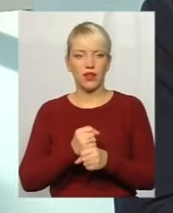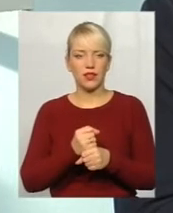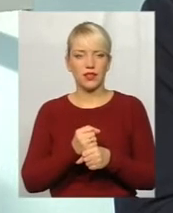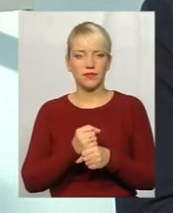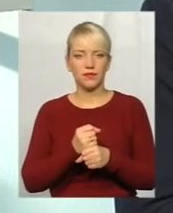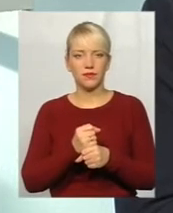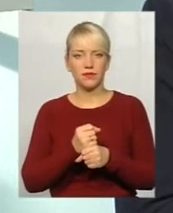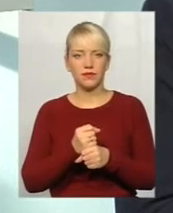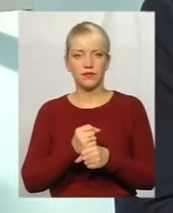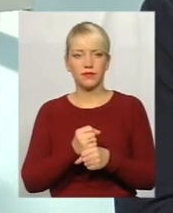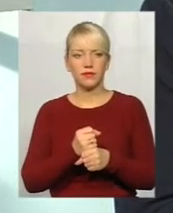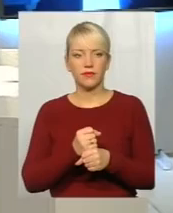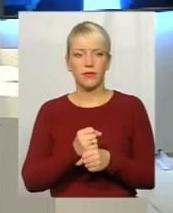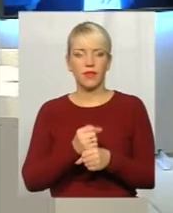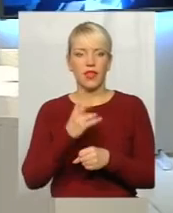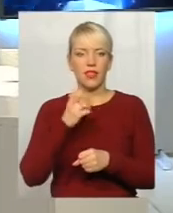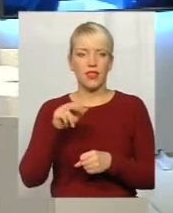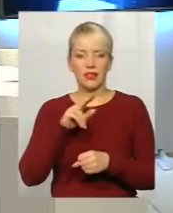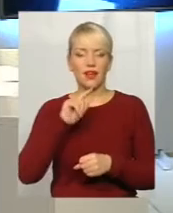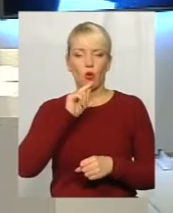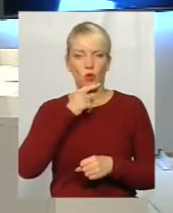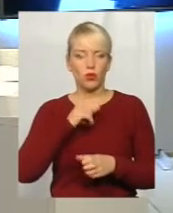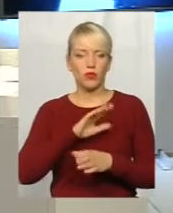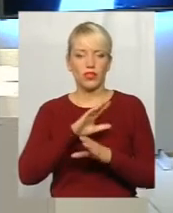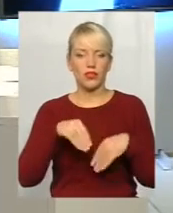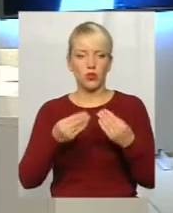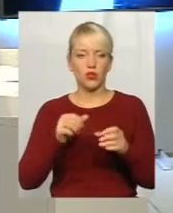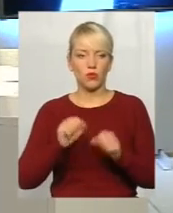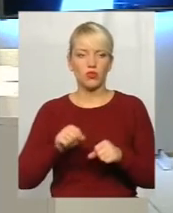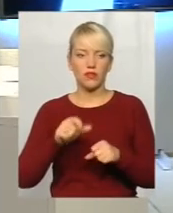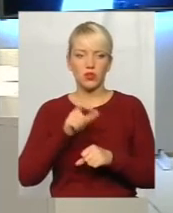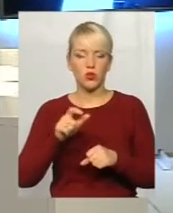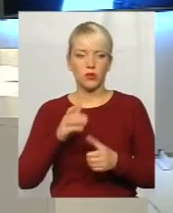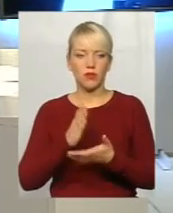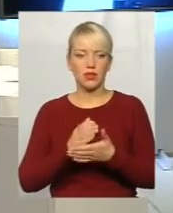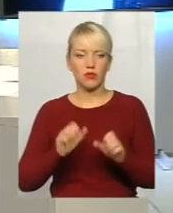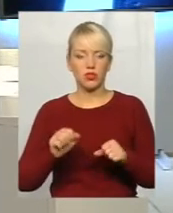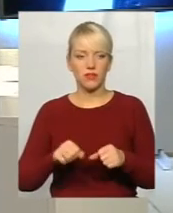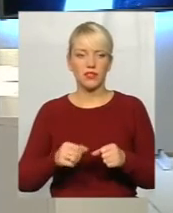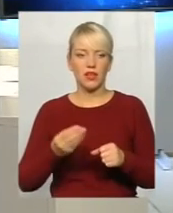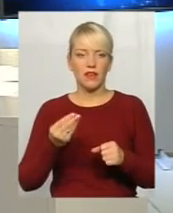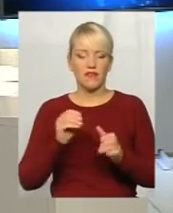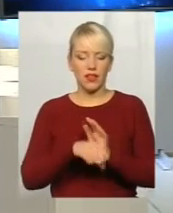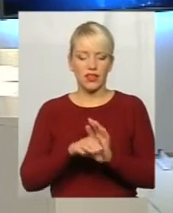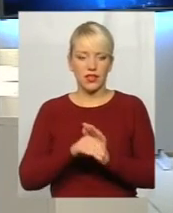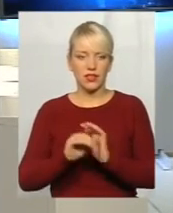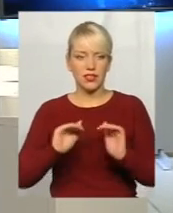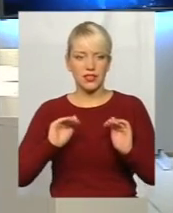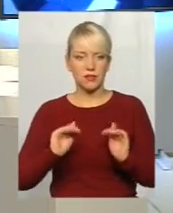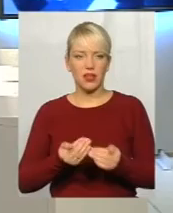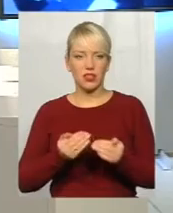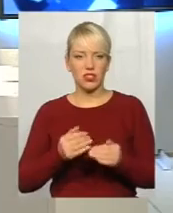економією, не дають можливість людям мати можливість вкладати кошти, значить, зменшення